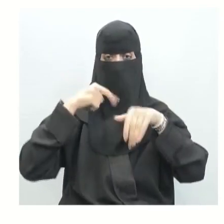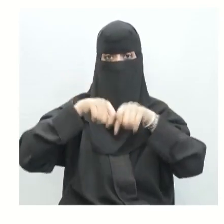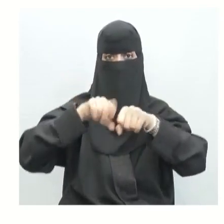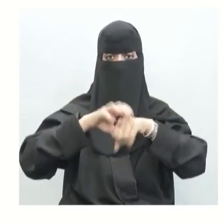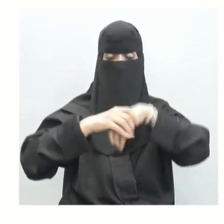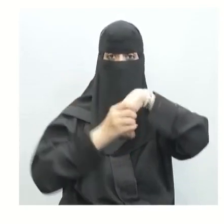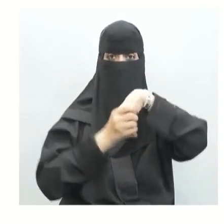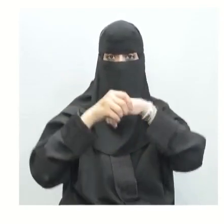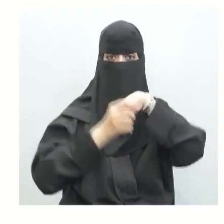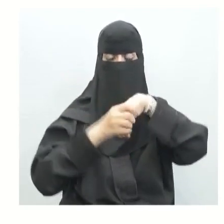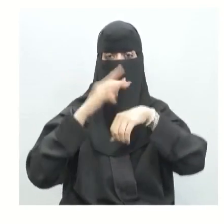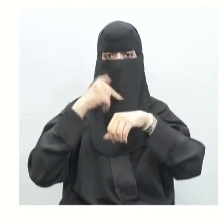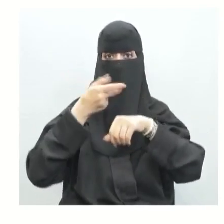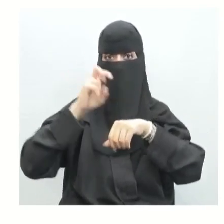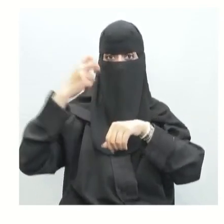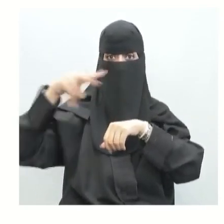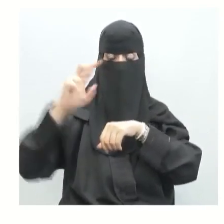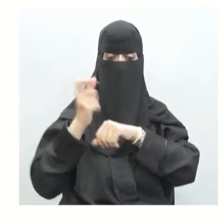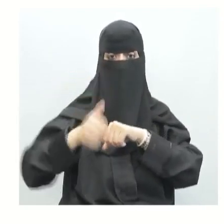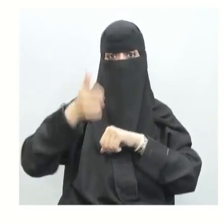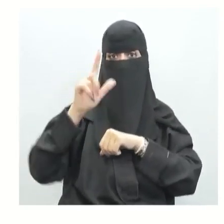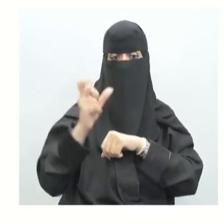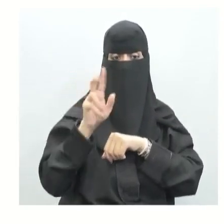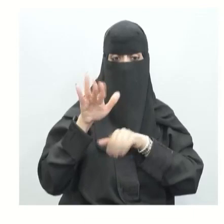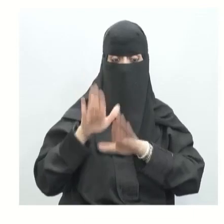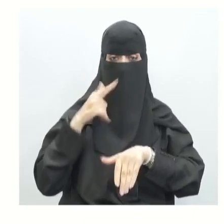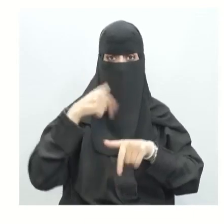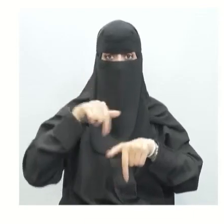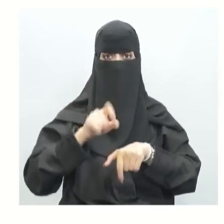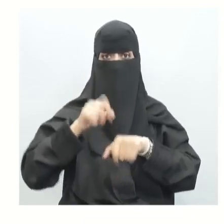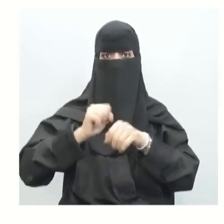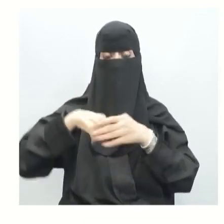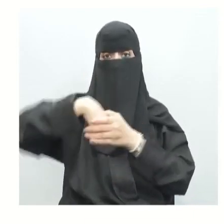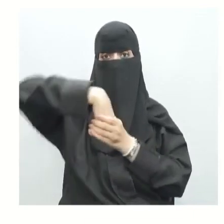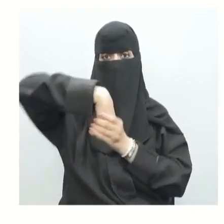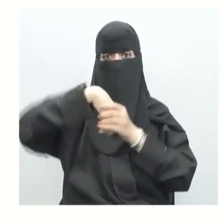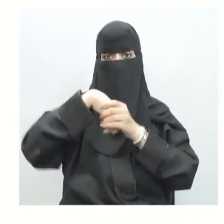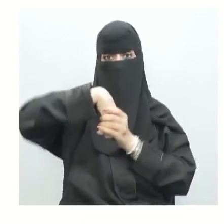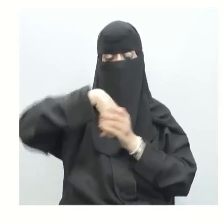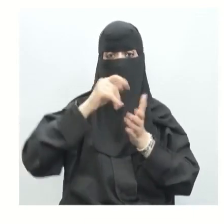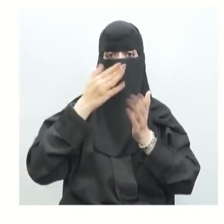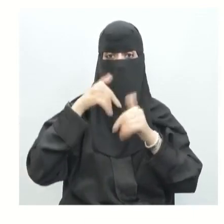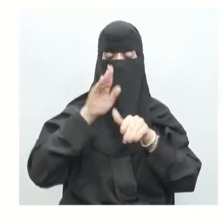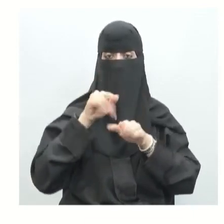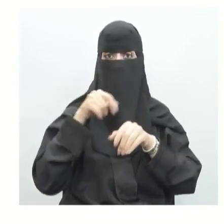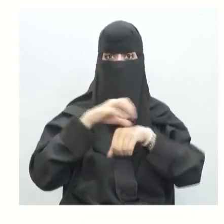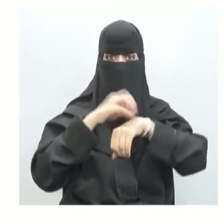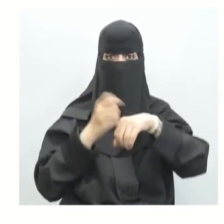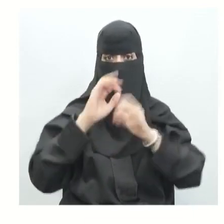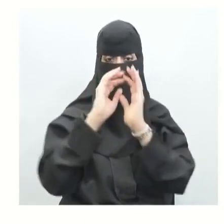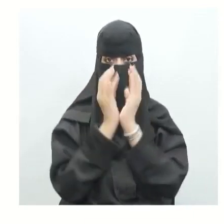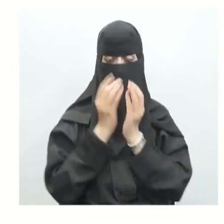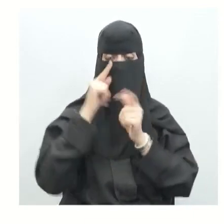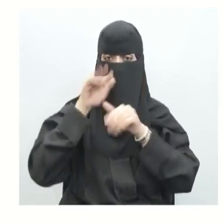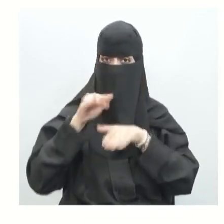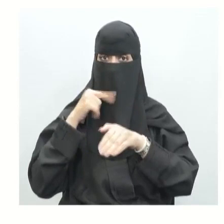الرزي أو كنوع ثاني من أنواع المفاصل يتواجد في الركبة وفي المرفق كذلك مفاصل مدارية